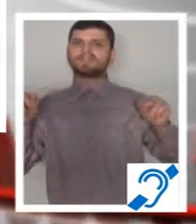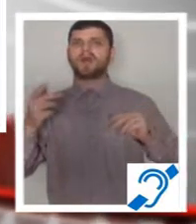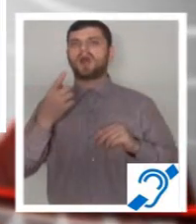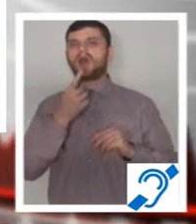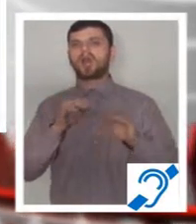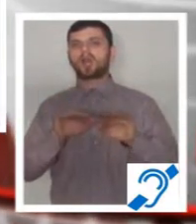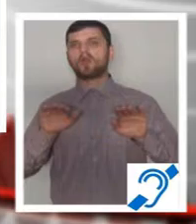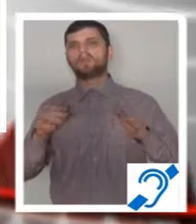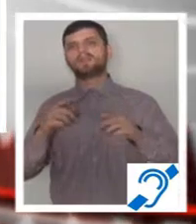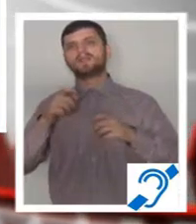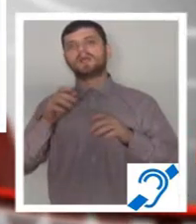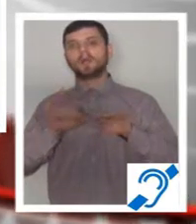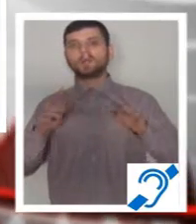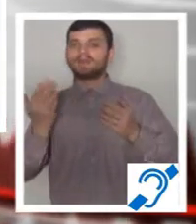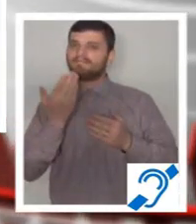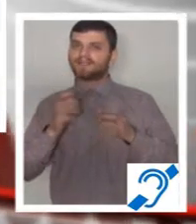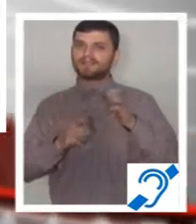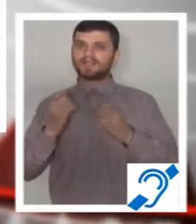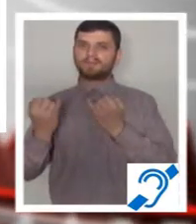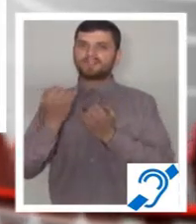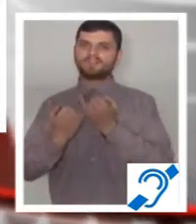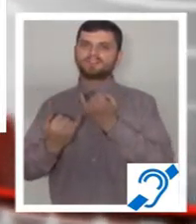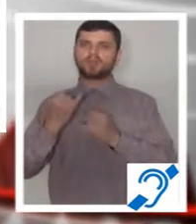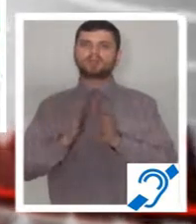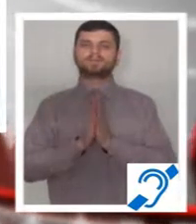pot învăța despre istoria și cultura neamului românesc.